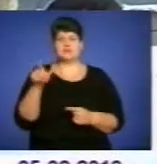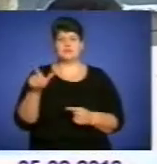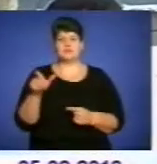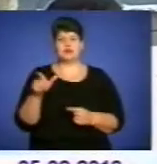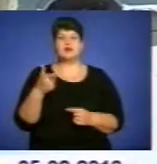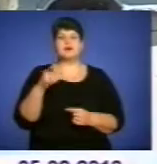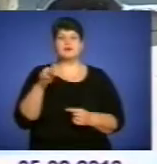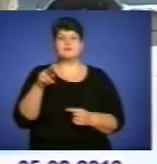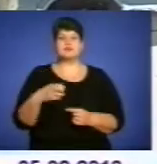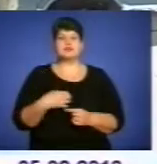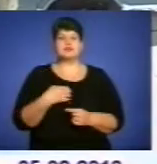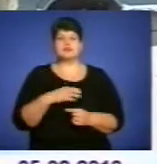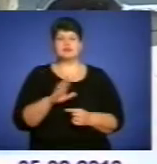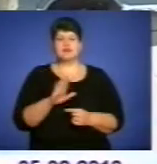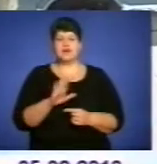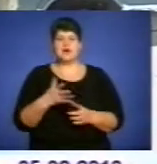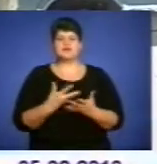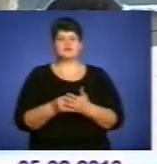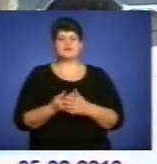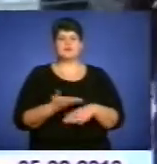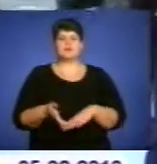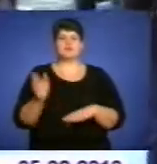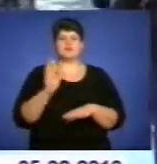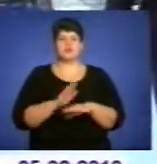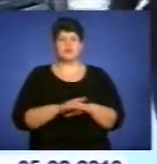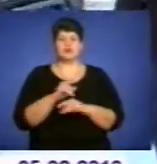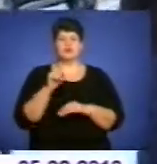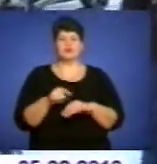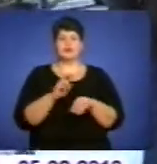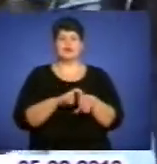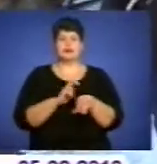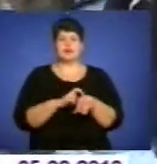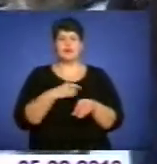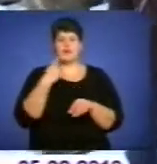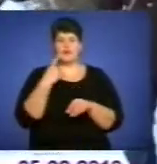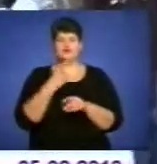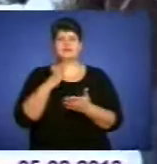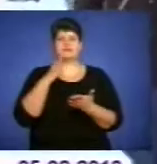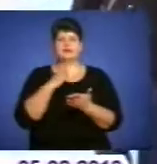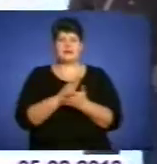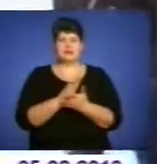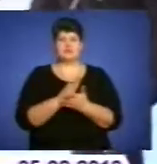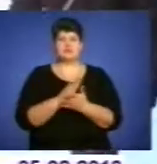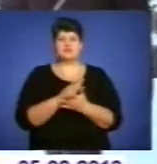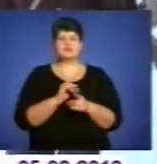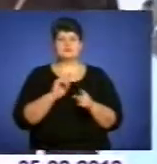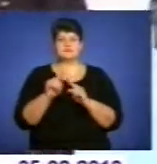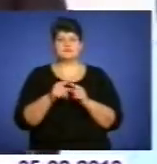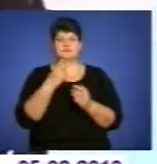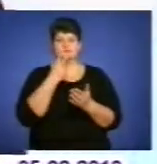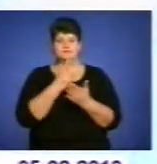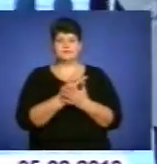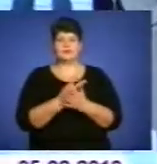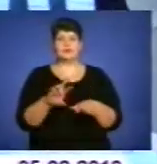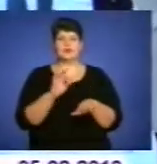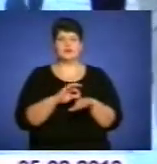страшний не сам по собі, а своїми ускладненнями. Тож лікарі наголошують, що за наявності загострення симптомів, зокрема